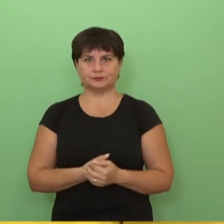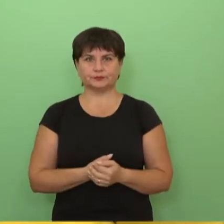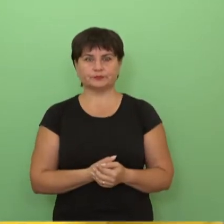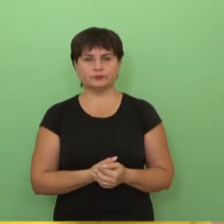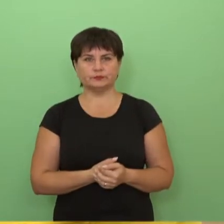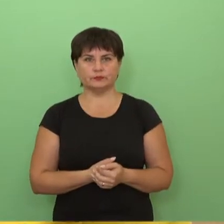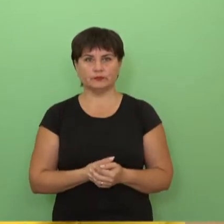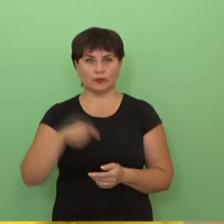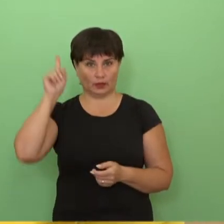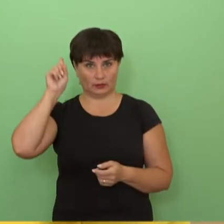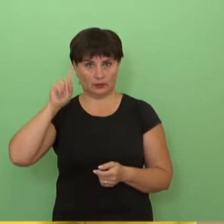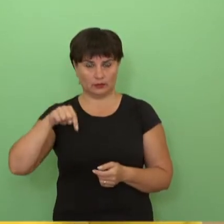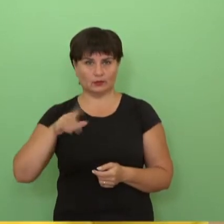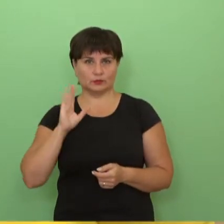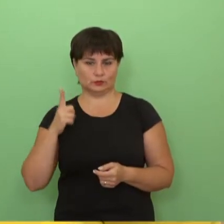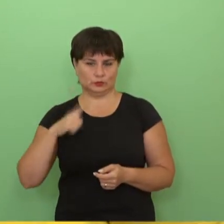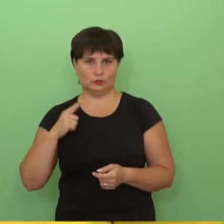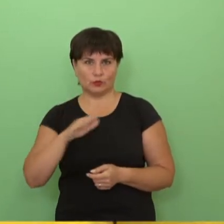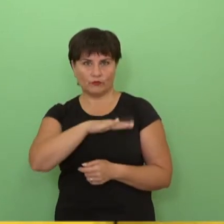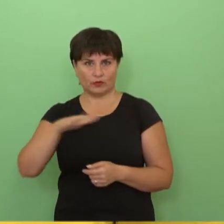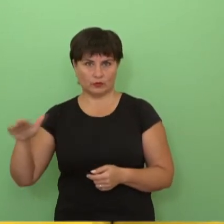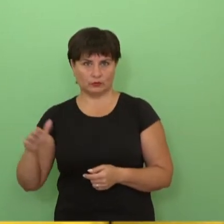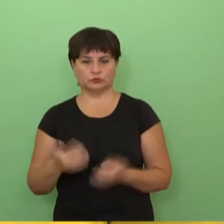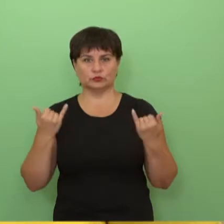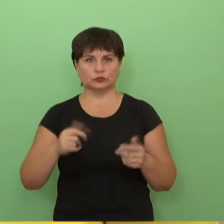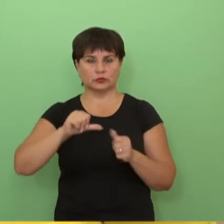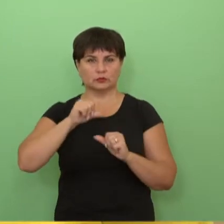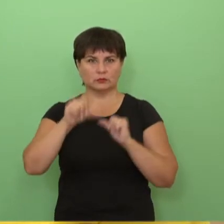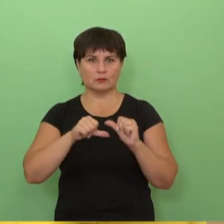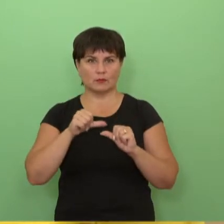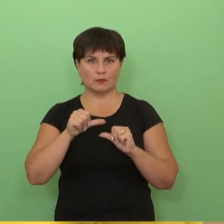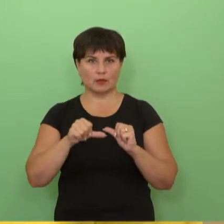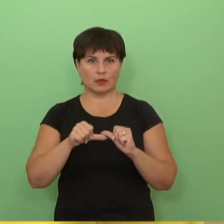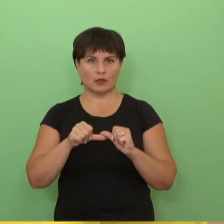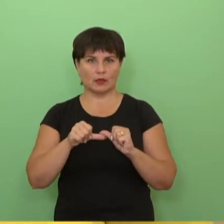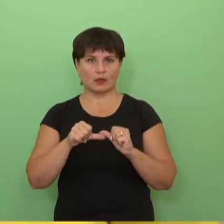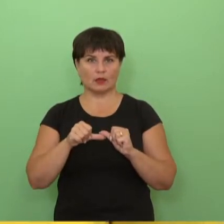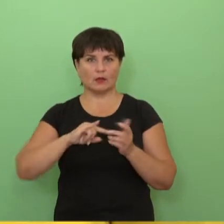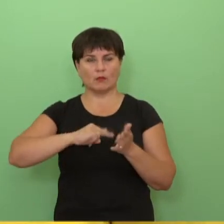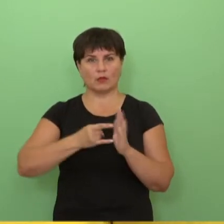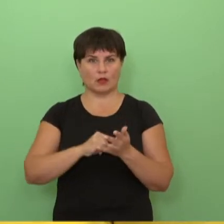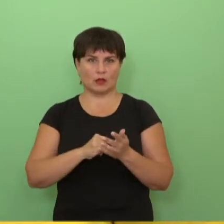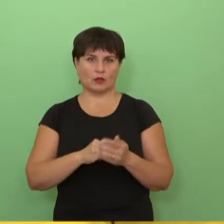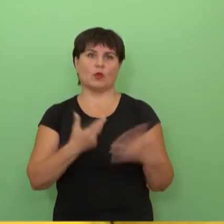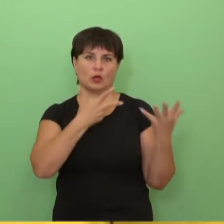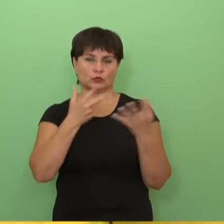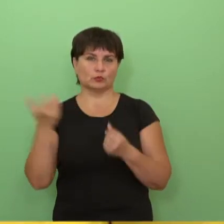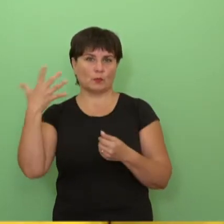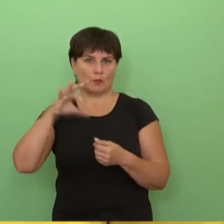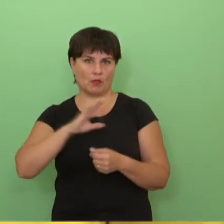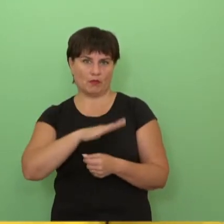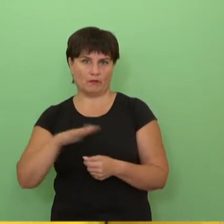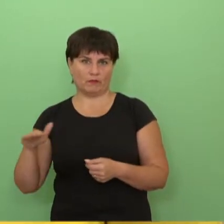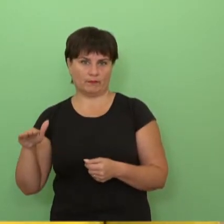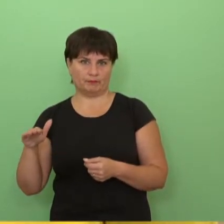ir laukiame penkių gausių klasių pirmų. Šimtas dvidešimo kinukų planuoja pas mus